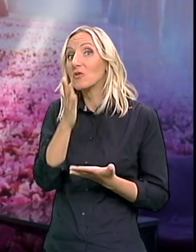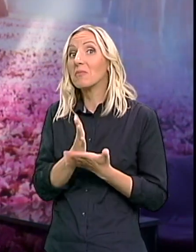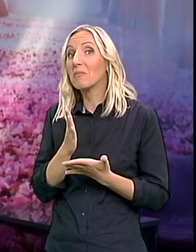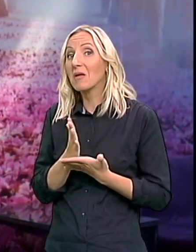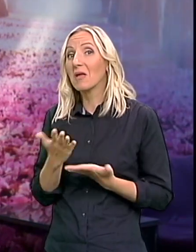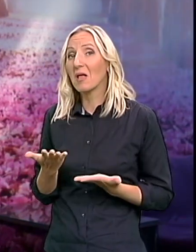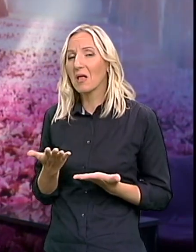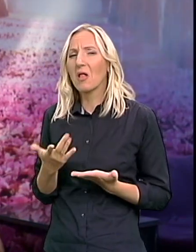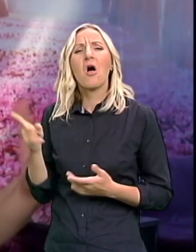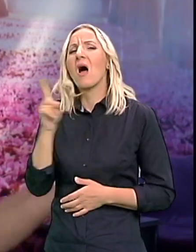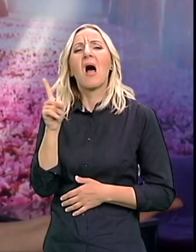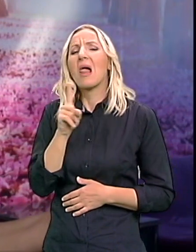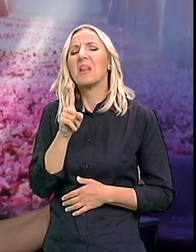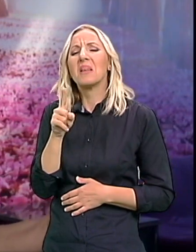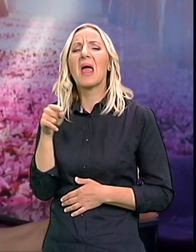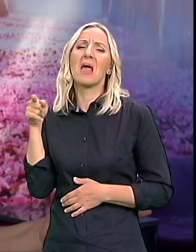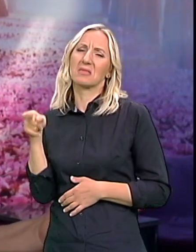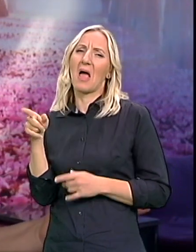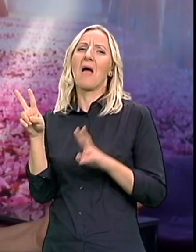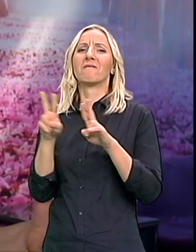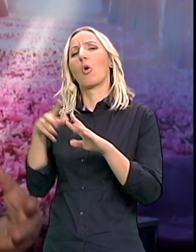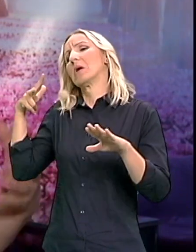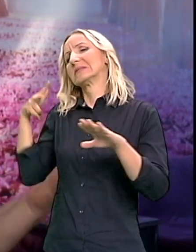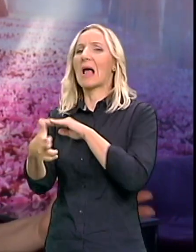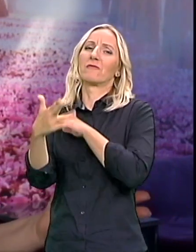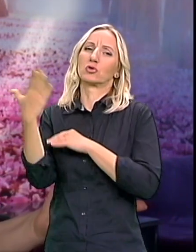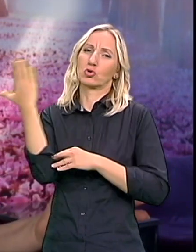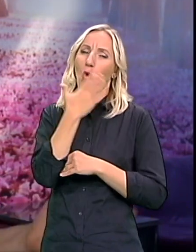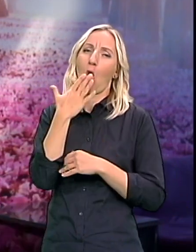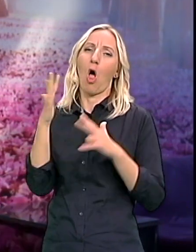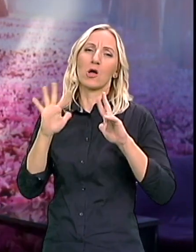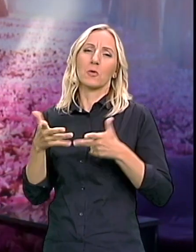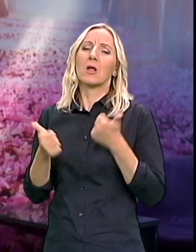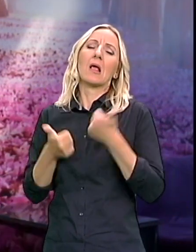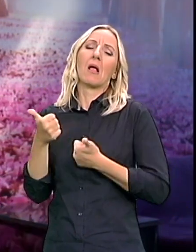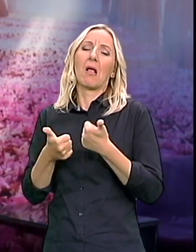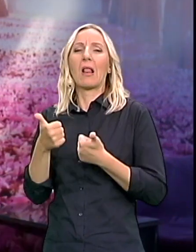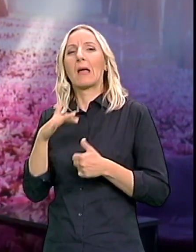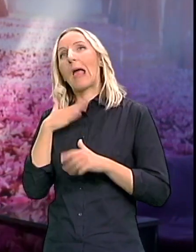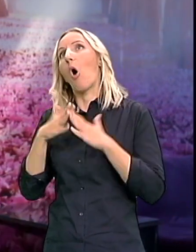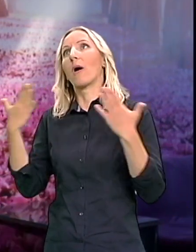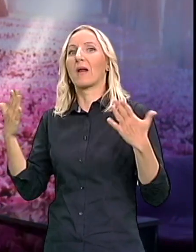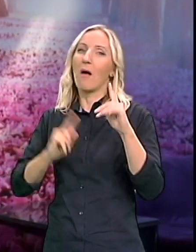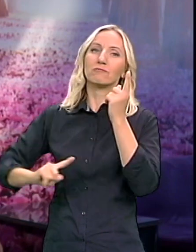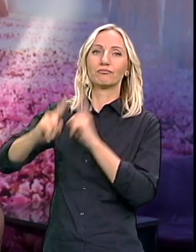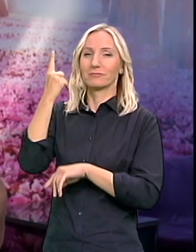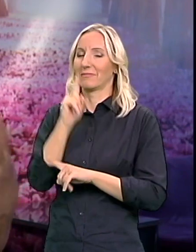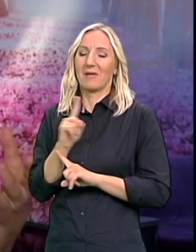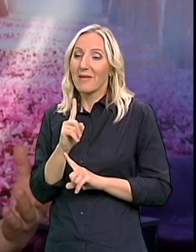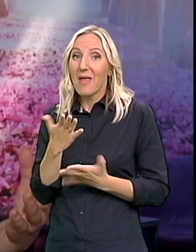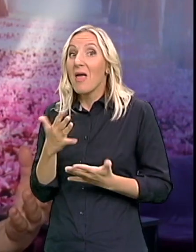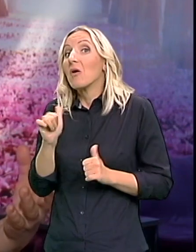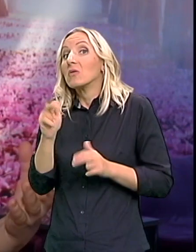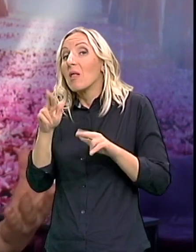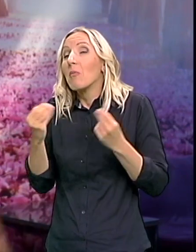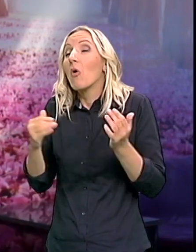ne u smislu da on završi geografiju Jel? Ili završi osmogodišnu školu Nego prosto Da li moglo još nešto da